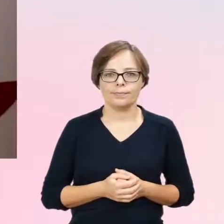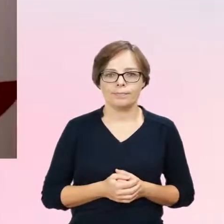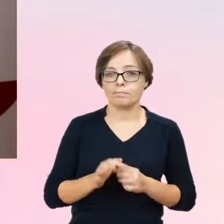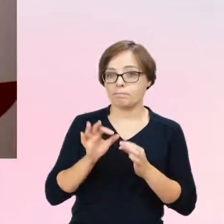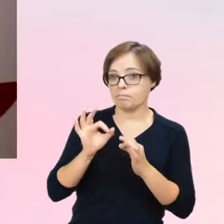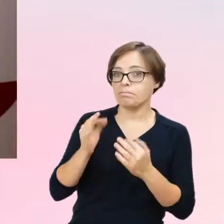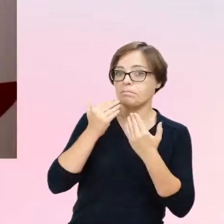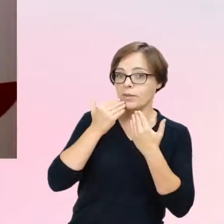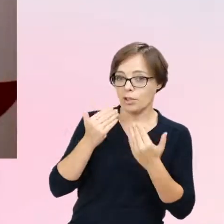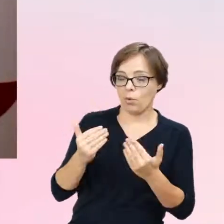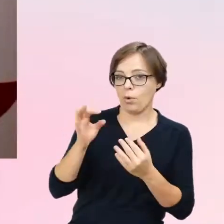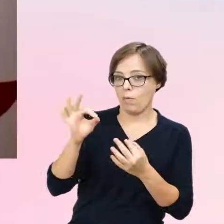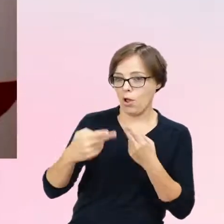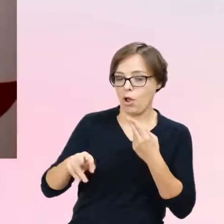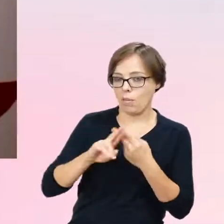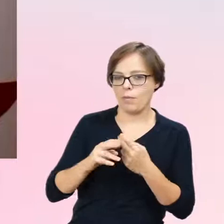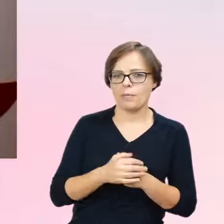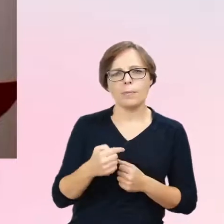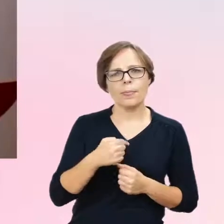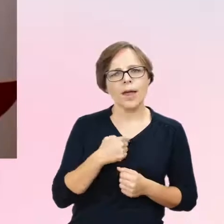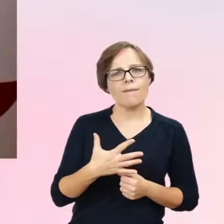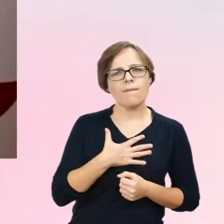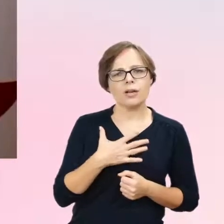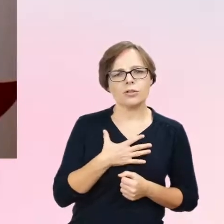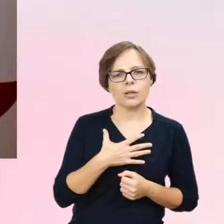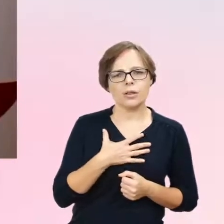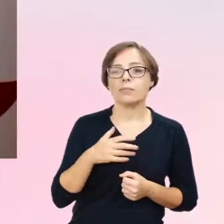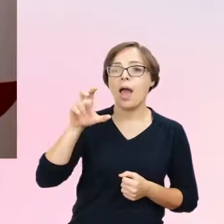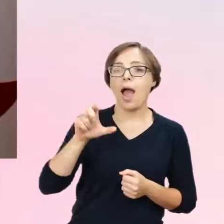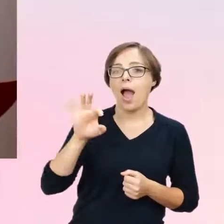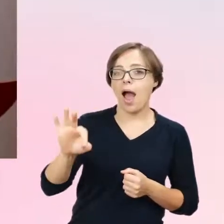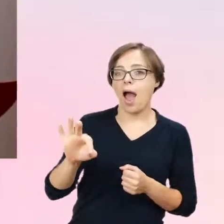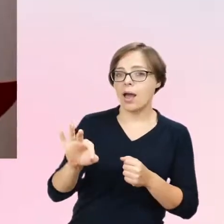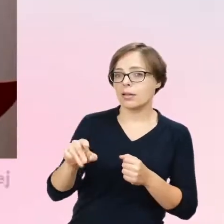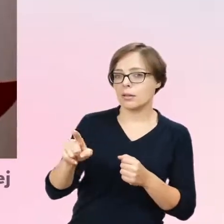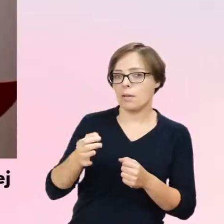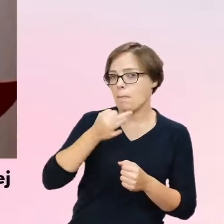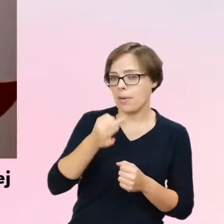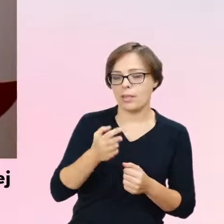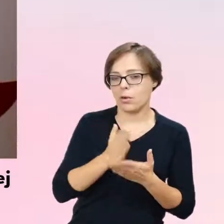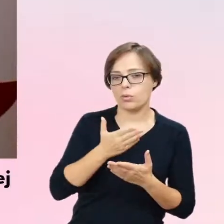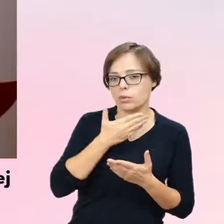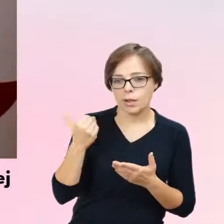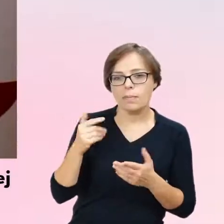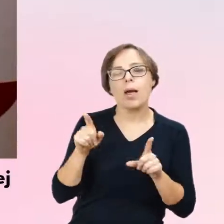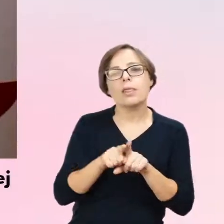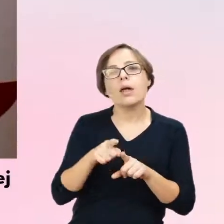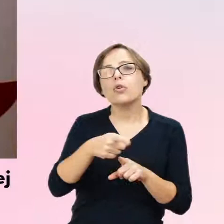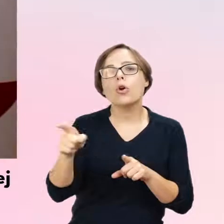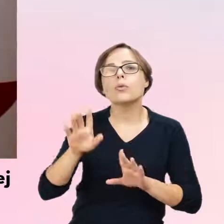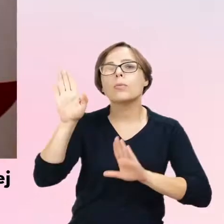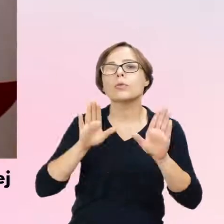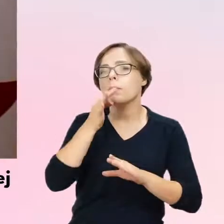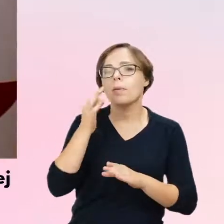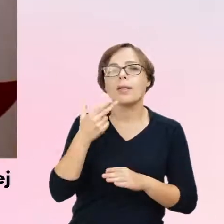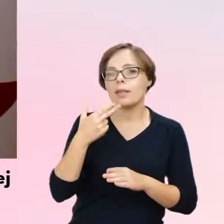Dziękujemy bardzo za tę odpowiedź. Ja mam wrażenie, że na czacie nie mamy żadnych pytań i też osoby się tutaj nie zgłaszają z pytaniami, a wydaje